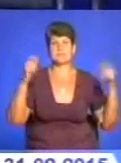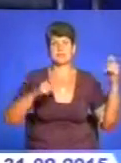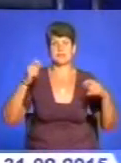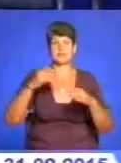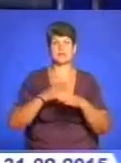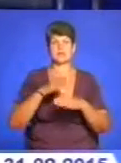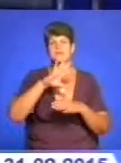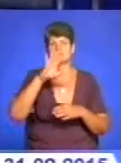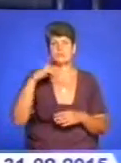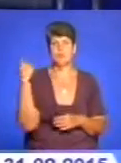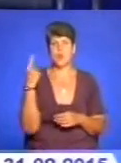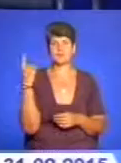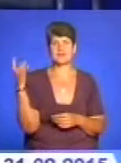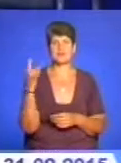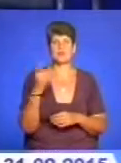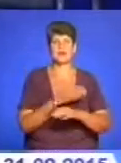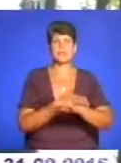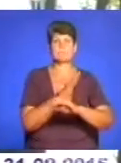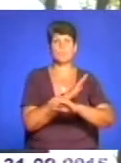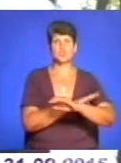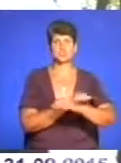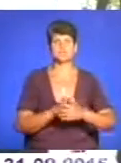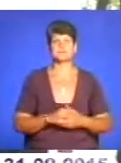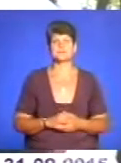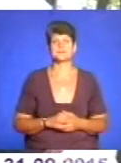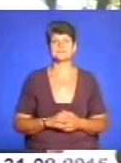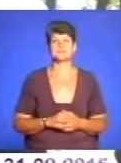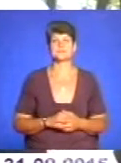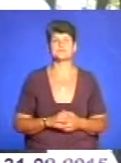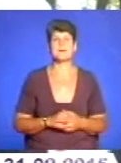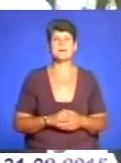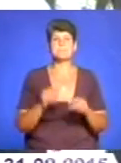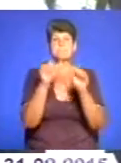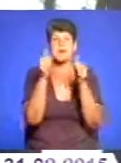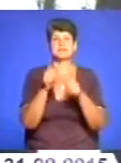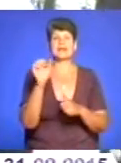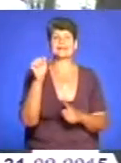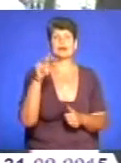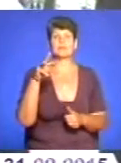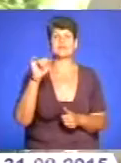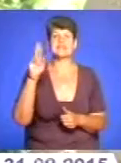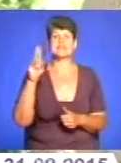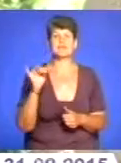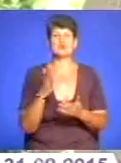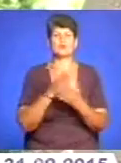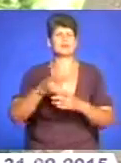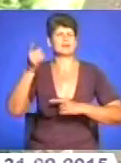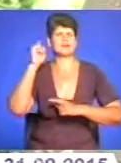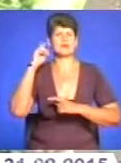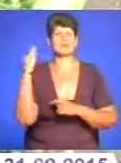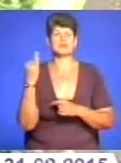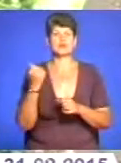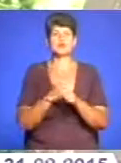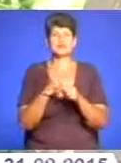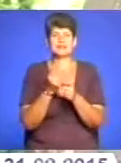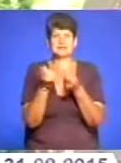зі сієї області та Республіки Польща. Пам'ятник Адаму Міцкевичу має давню і складну історію. Зроблений із